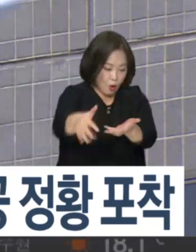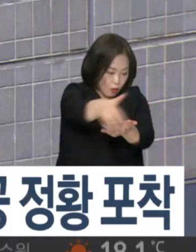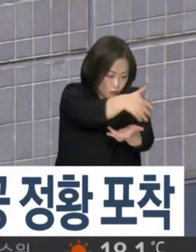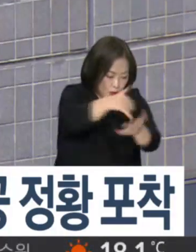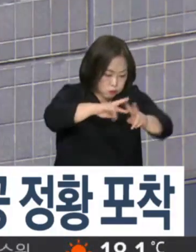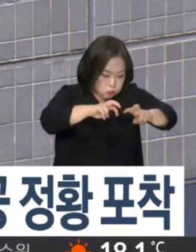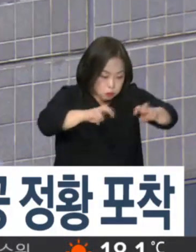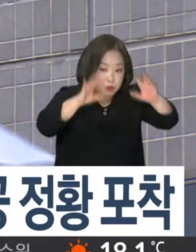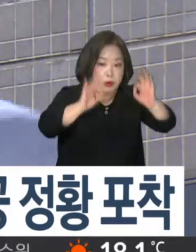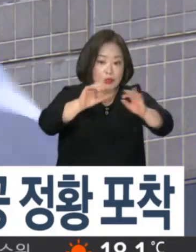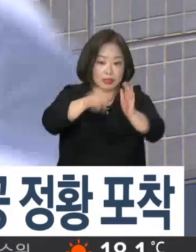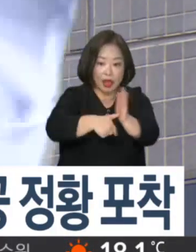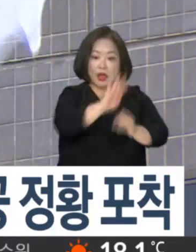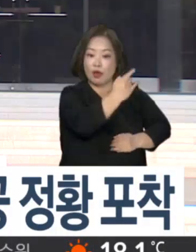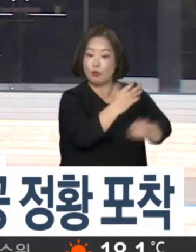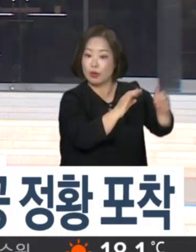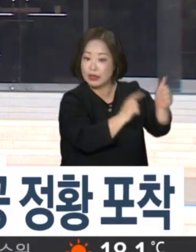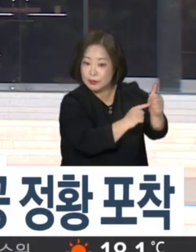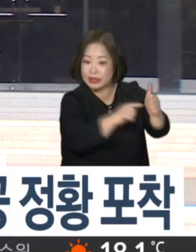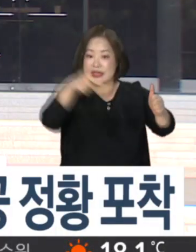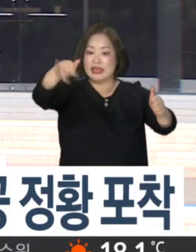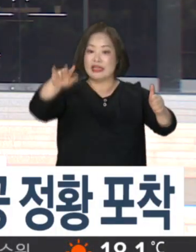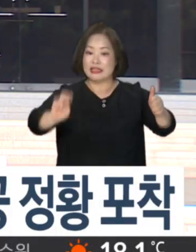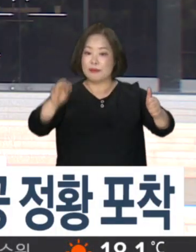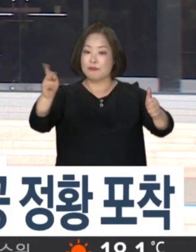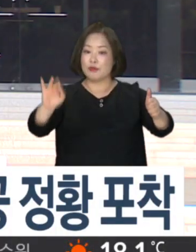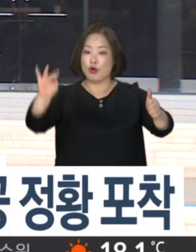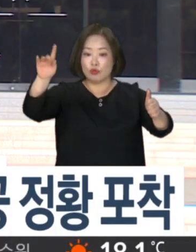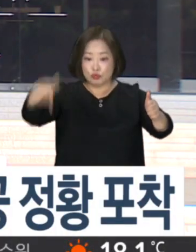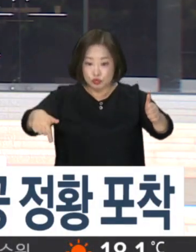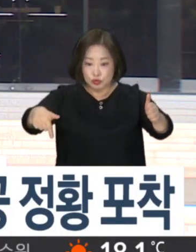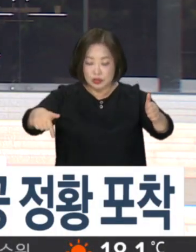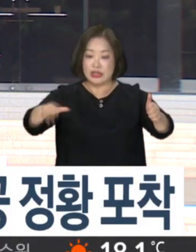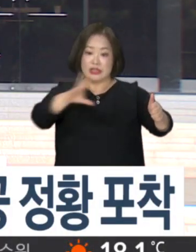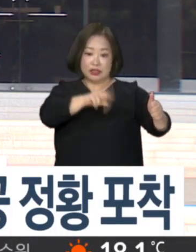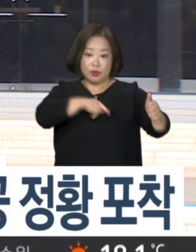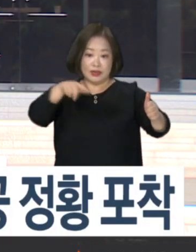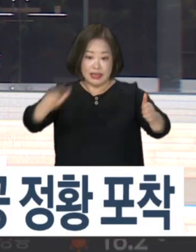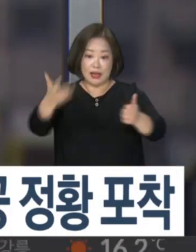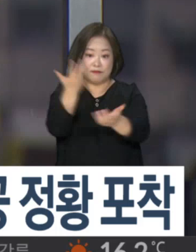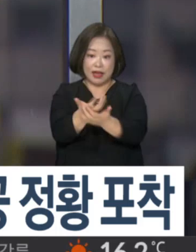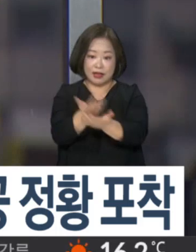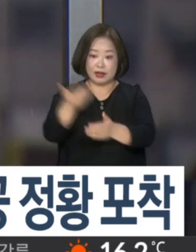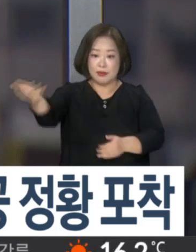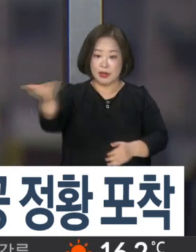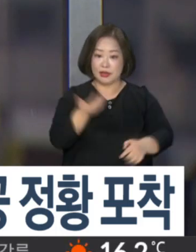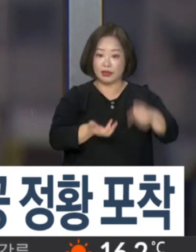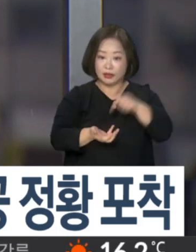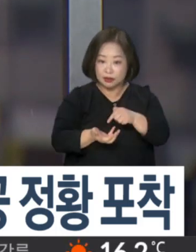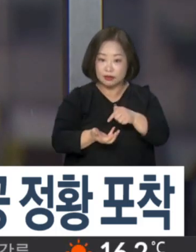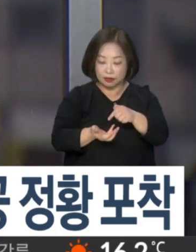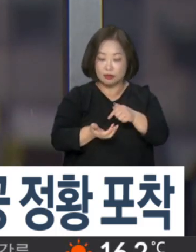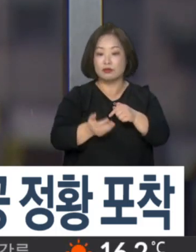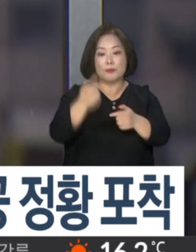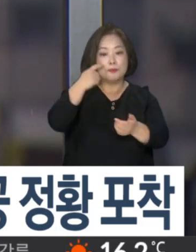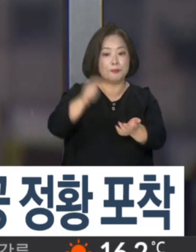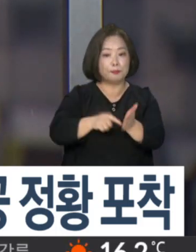봉 기자가 김 의원 측으로부터 대장동 수사기록 파일을 받은 사실을 확인한 것으로 알려졌습니다.